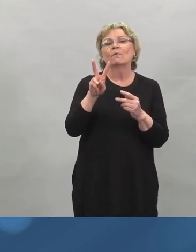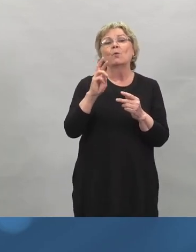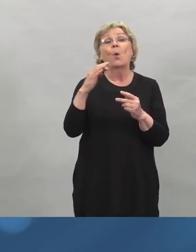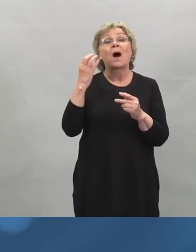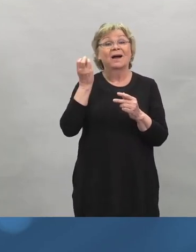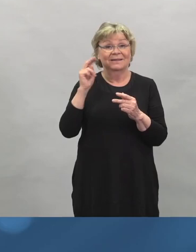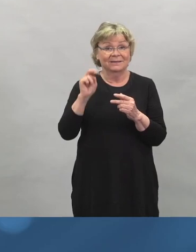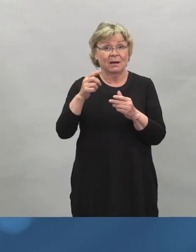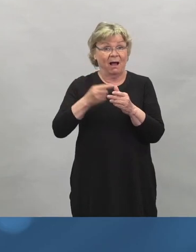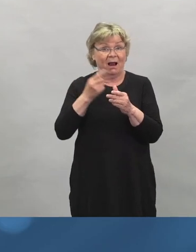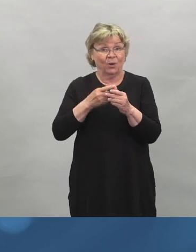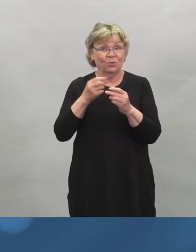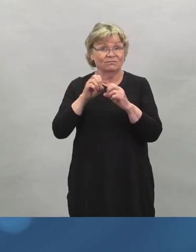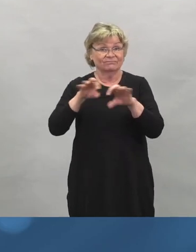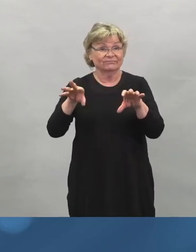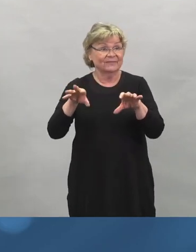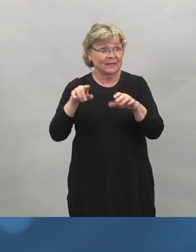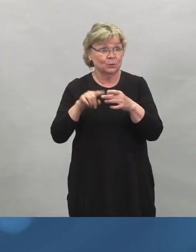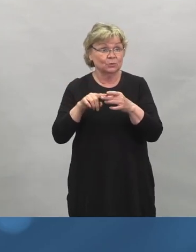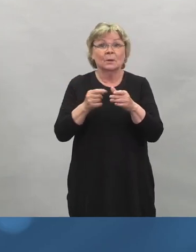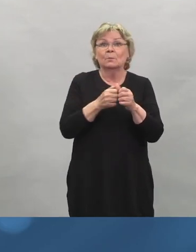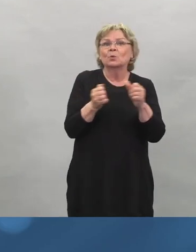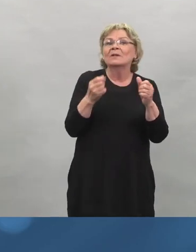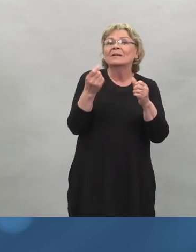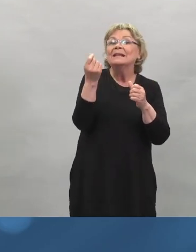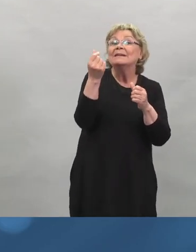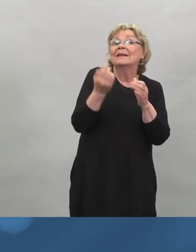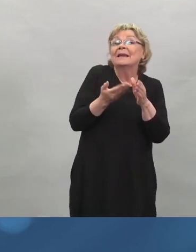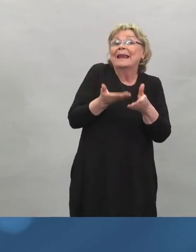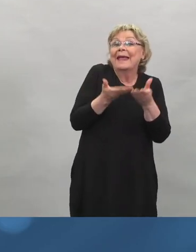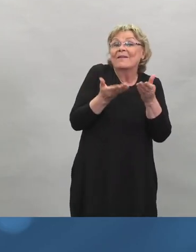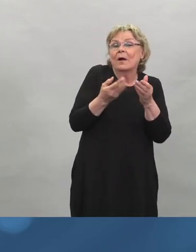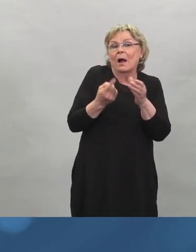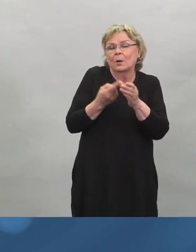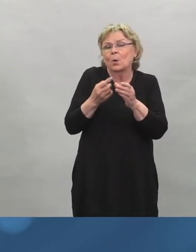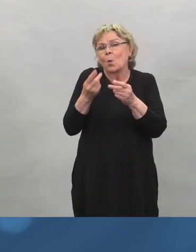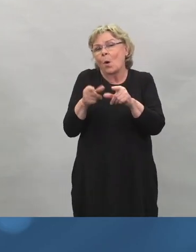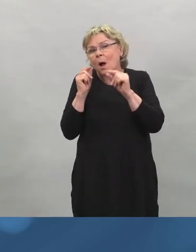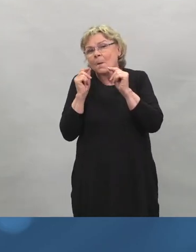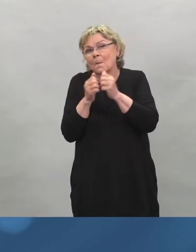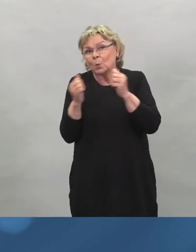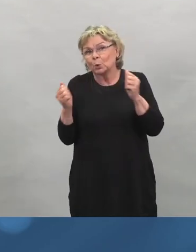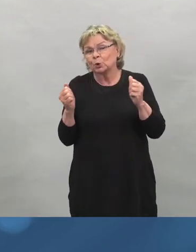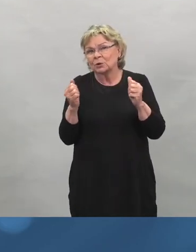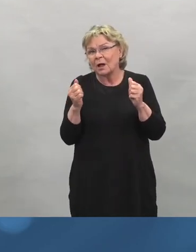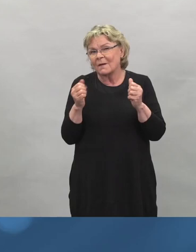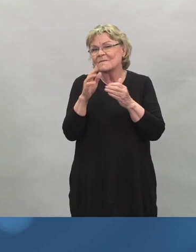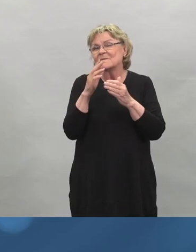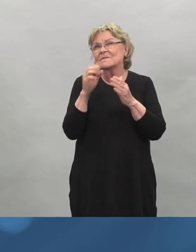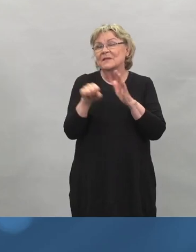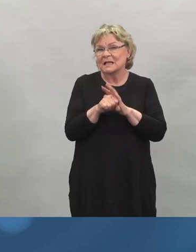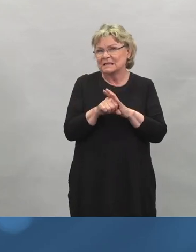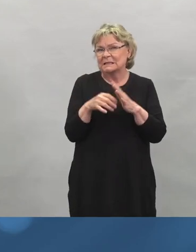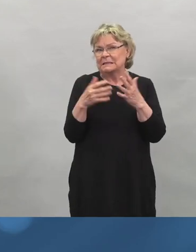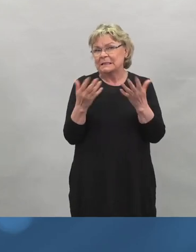Jonkin verran lievää alenemaa siellä on, mutta ei huomattavasti. Mutta se viesti tästä on se, että Intian